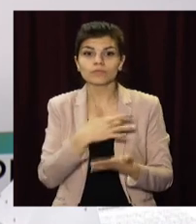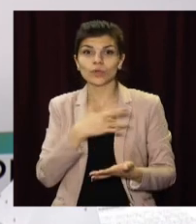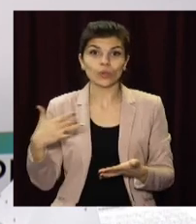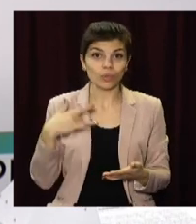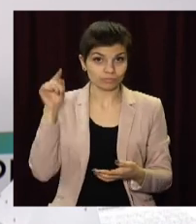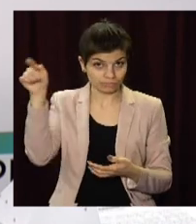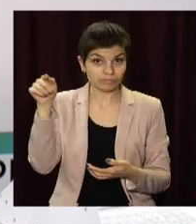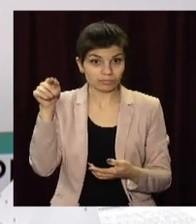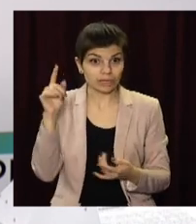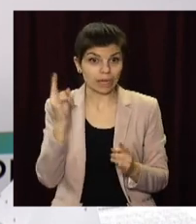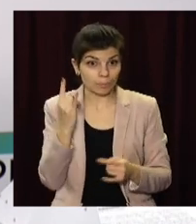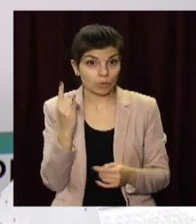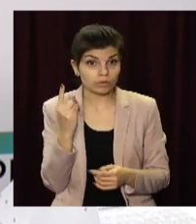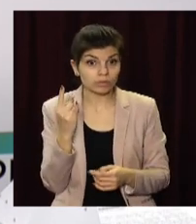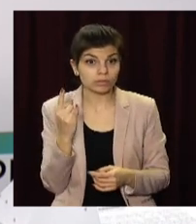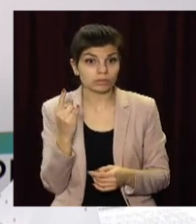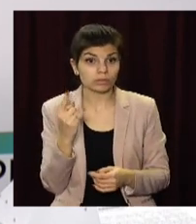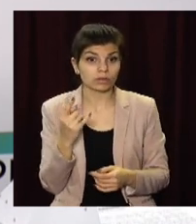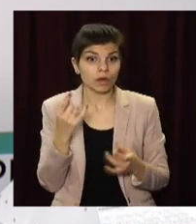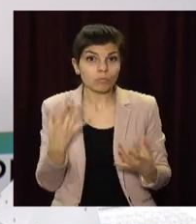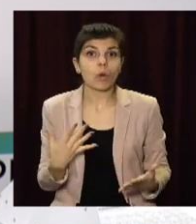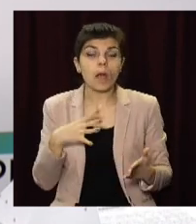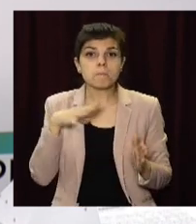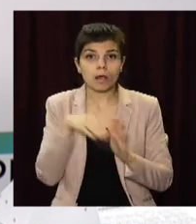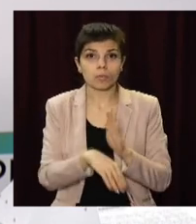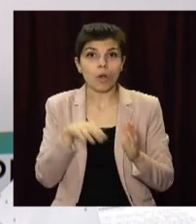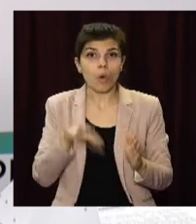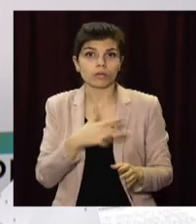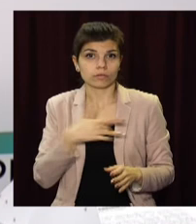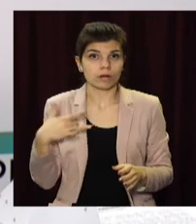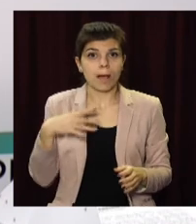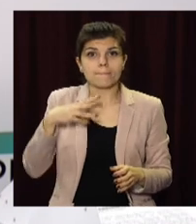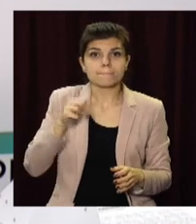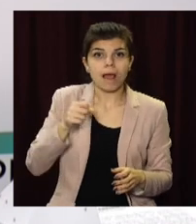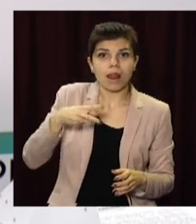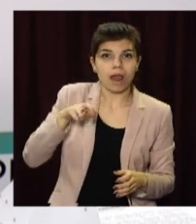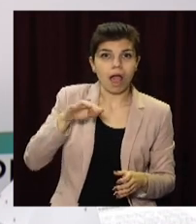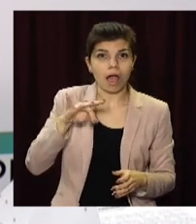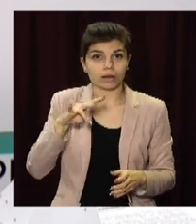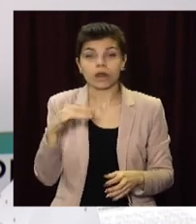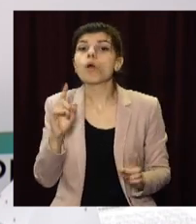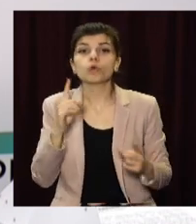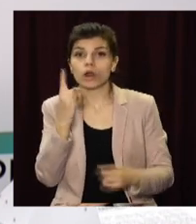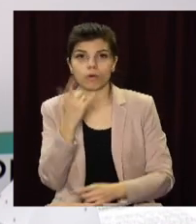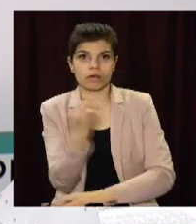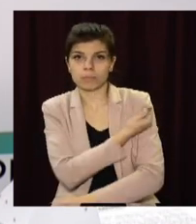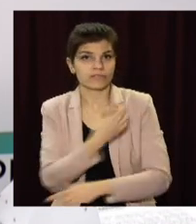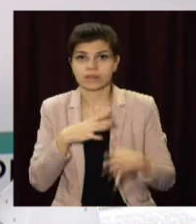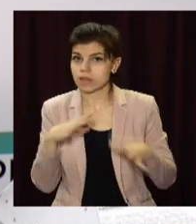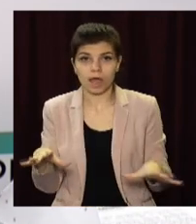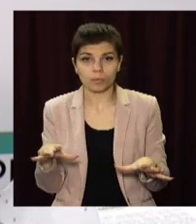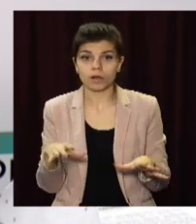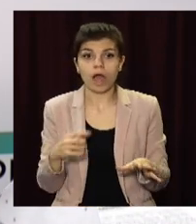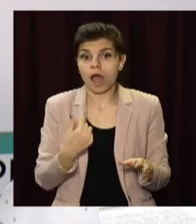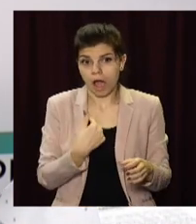просто погибає от мільярдного туберкуліза в 21 векі. Непривитий робіт. А ми будемо, і,